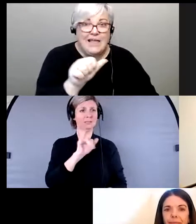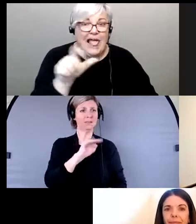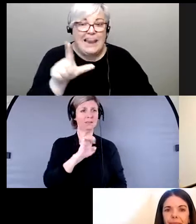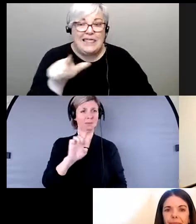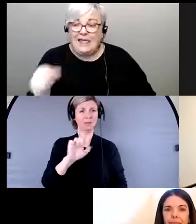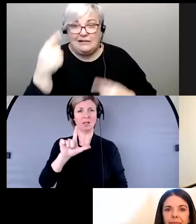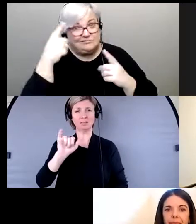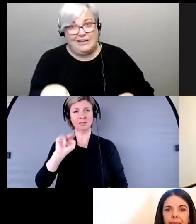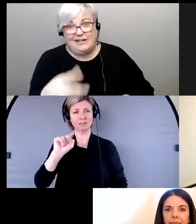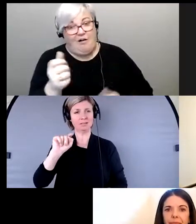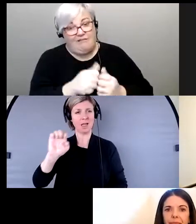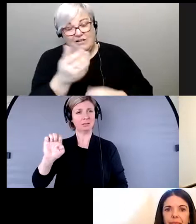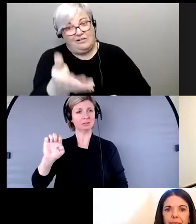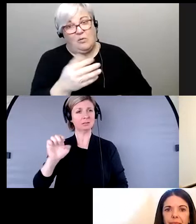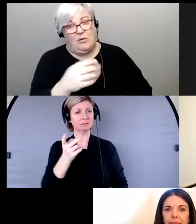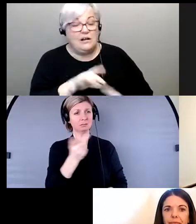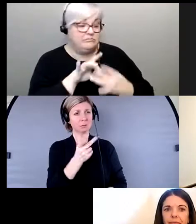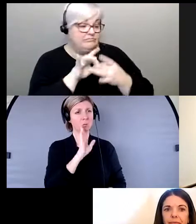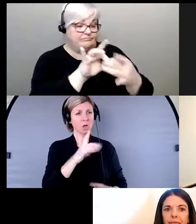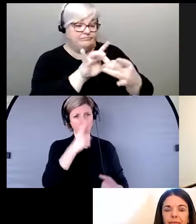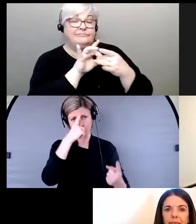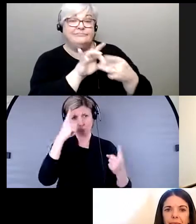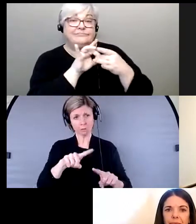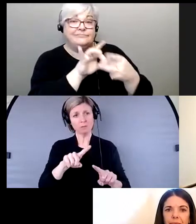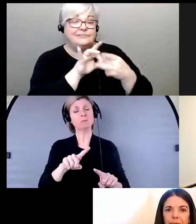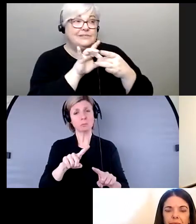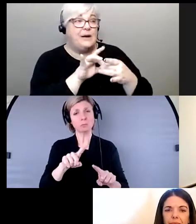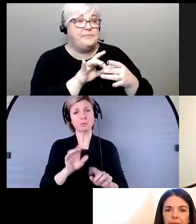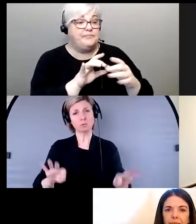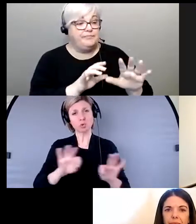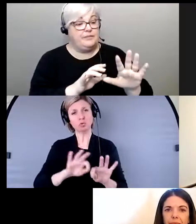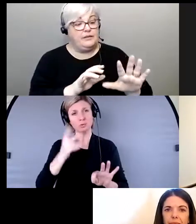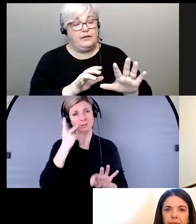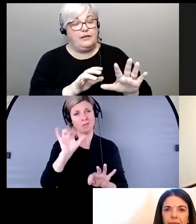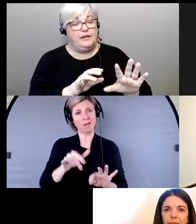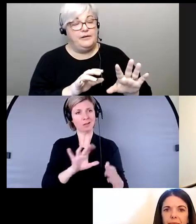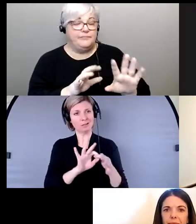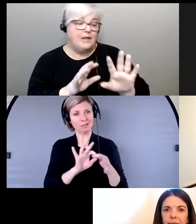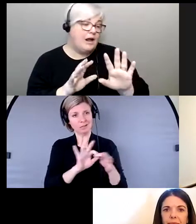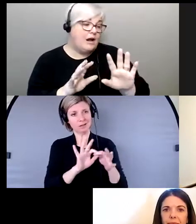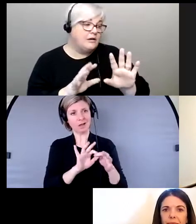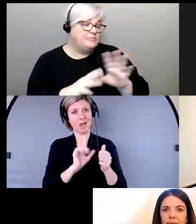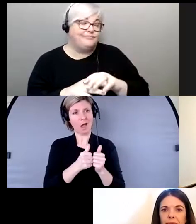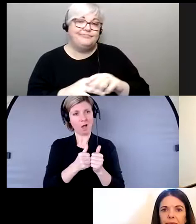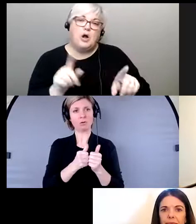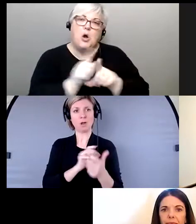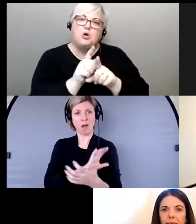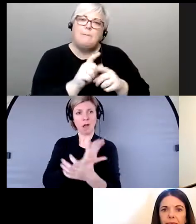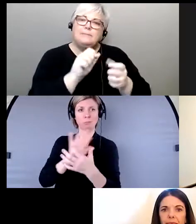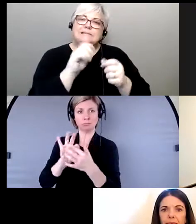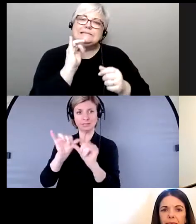d'accord avec le fait que de créer ce lien entre la façon dont on crée des changements